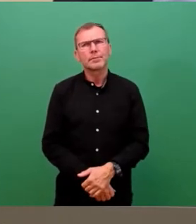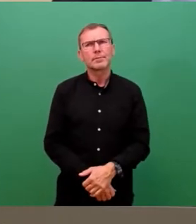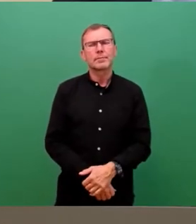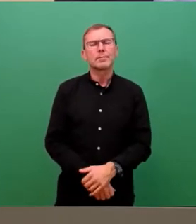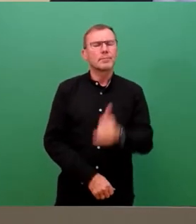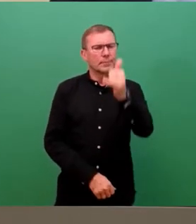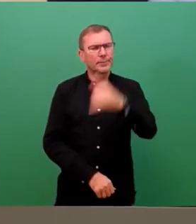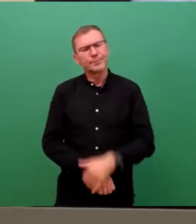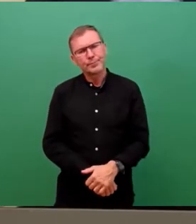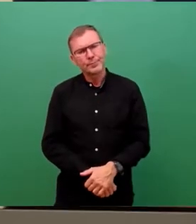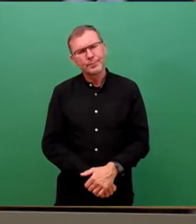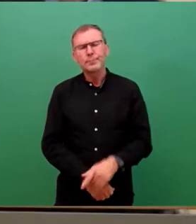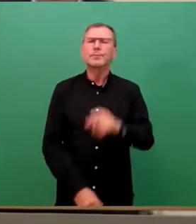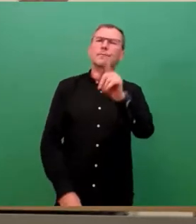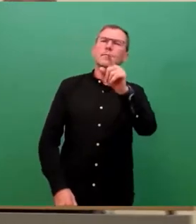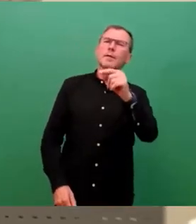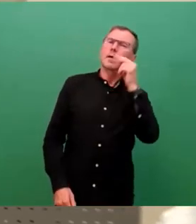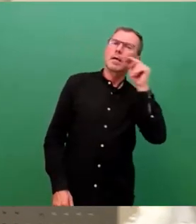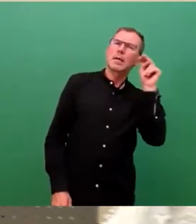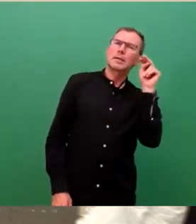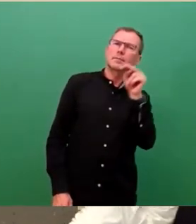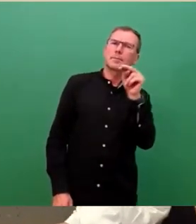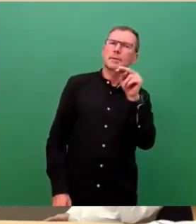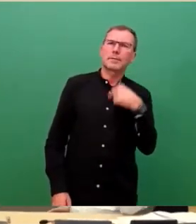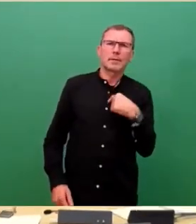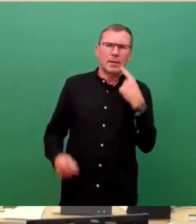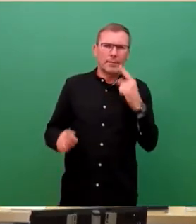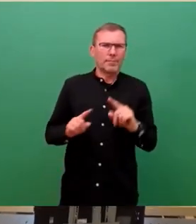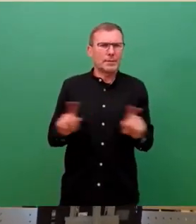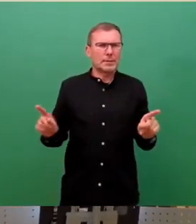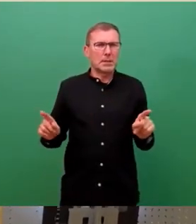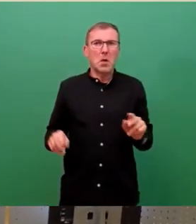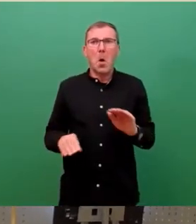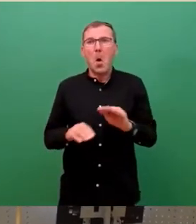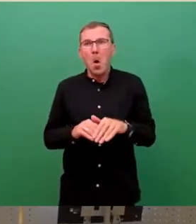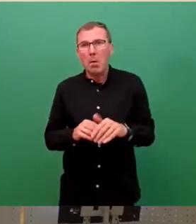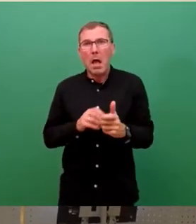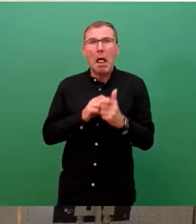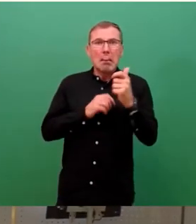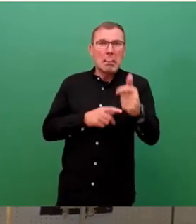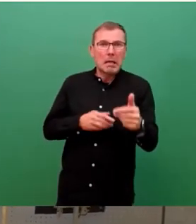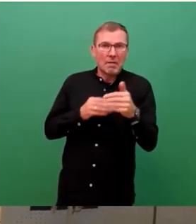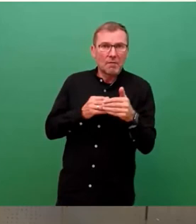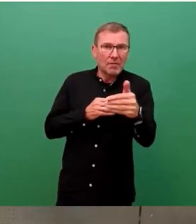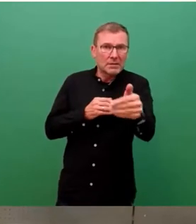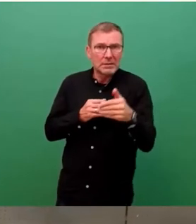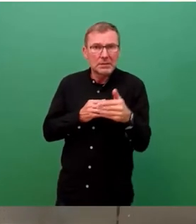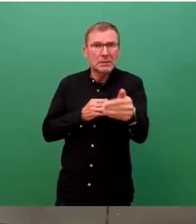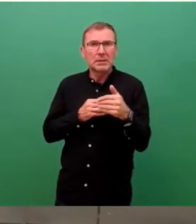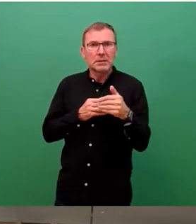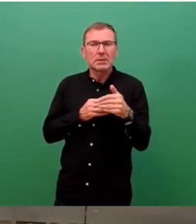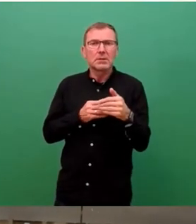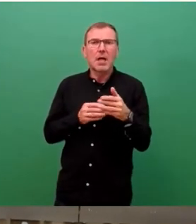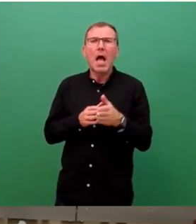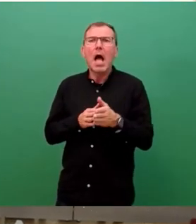gerade mit Blick darauf, dass wir noch nicht wissen, ob es doch längerfristig zu diesen Ausweich-, Trainings